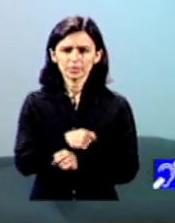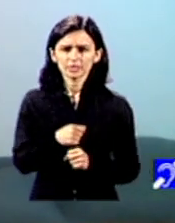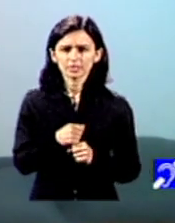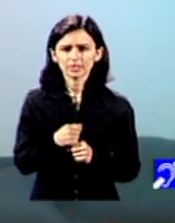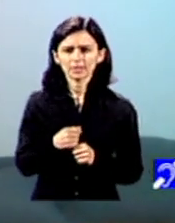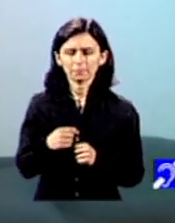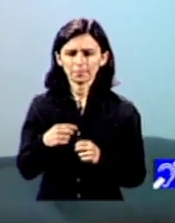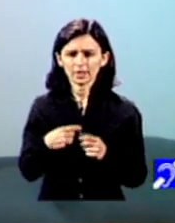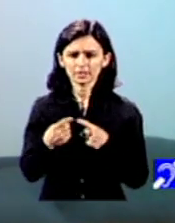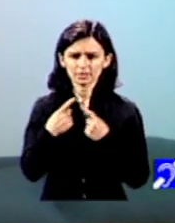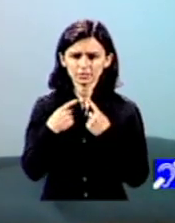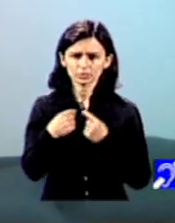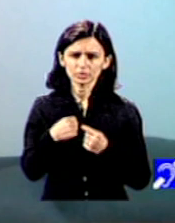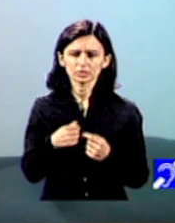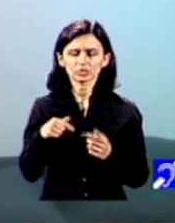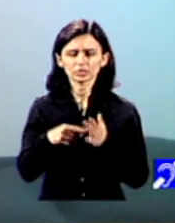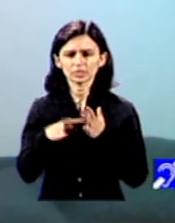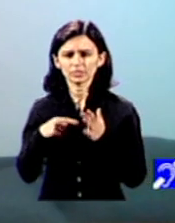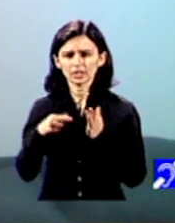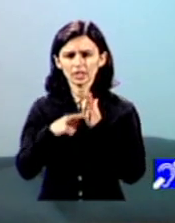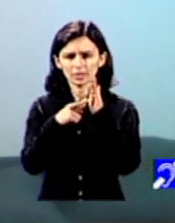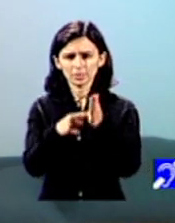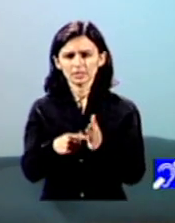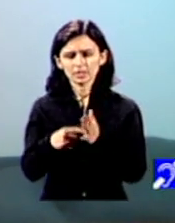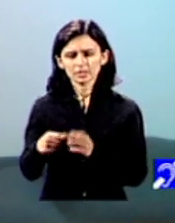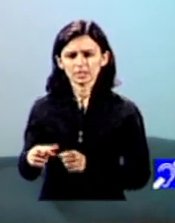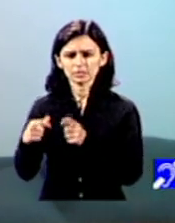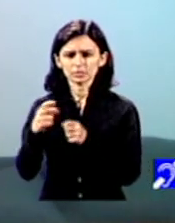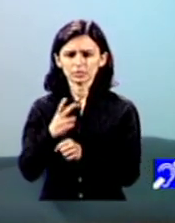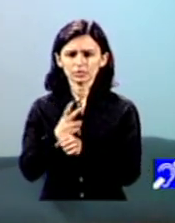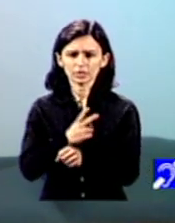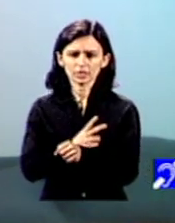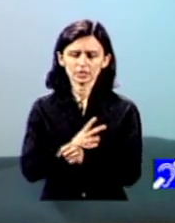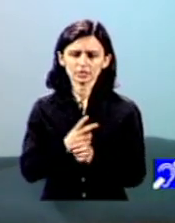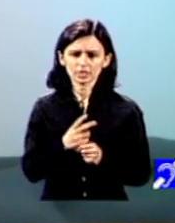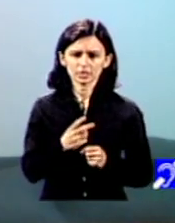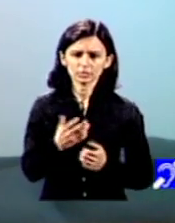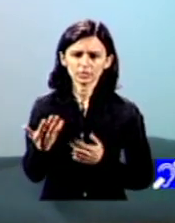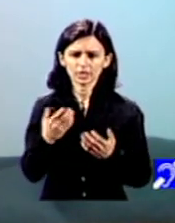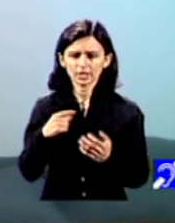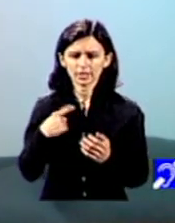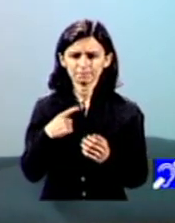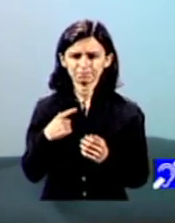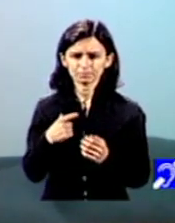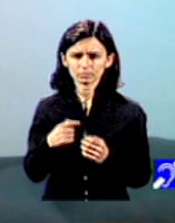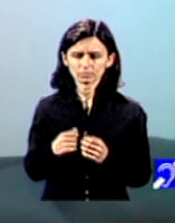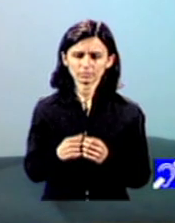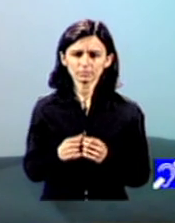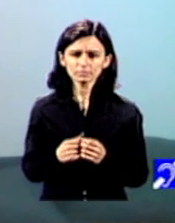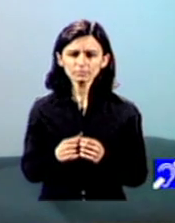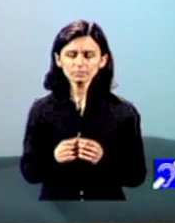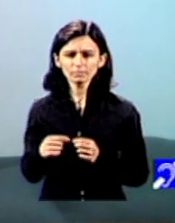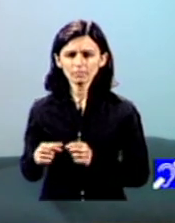el vor face parte reprezentanții ai unor instituții ale statului deja existente adică